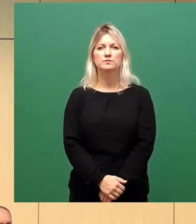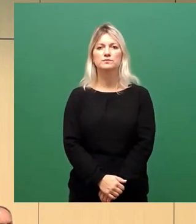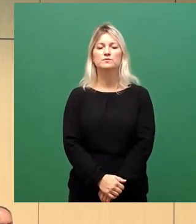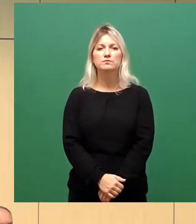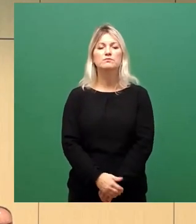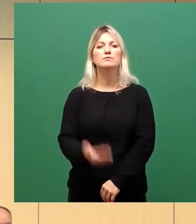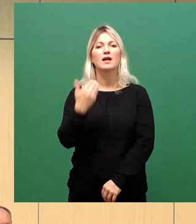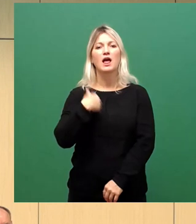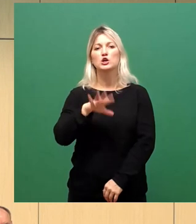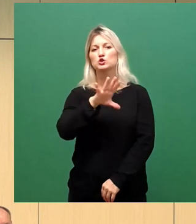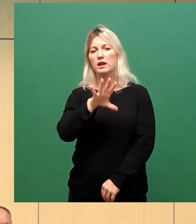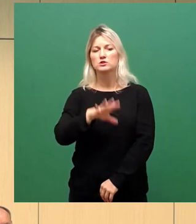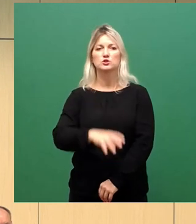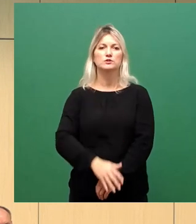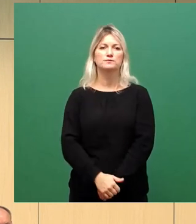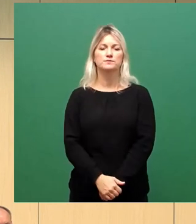als nächster.